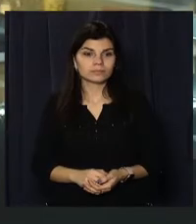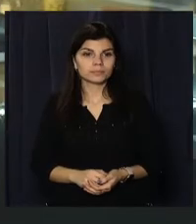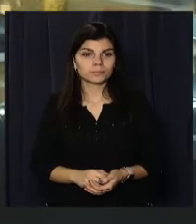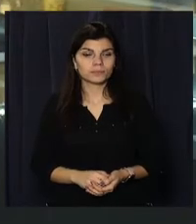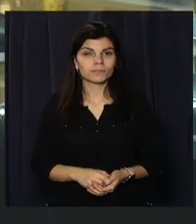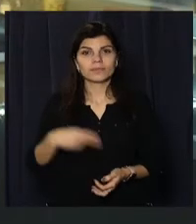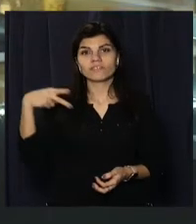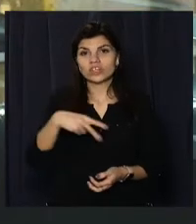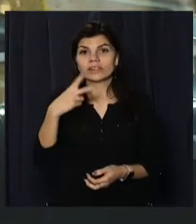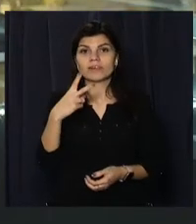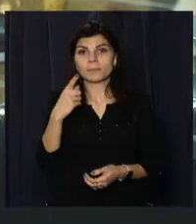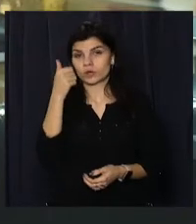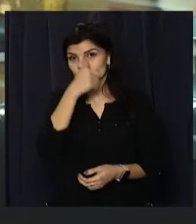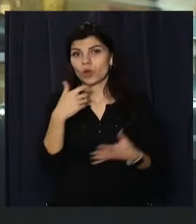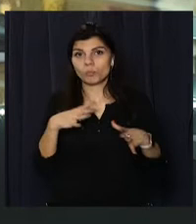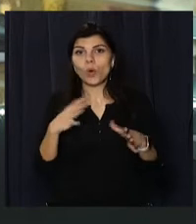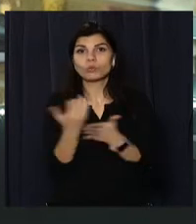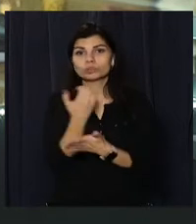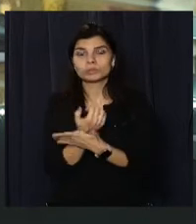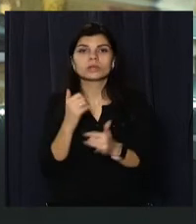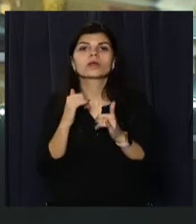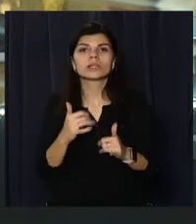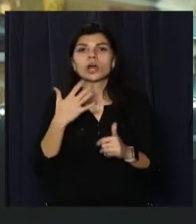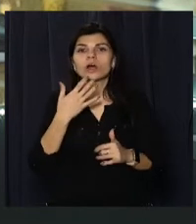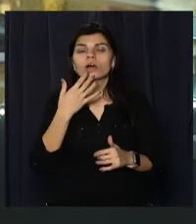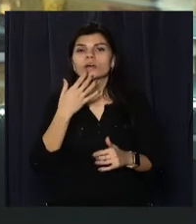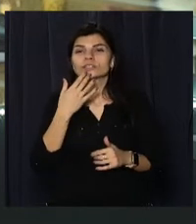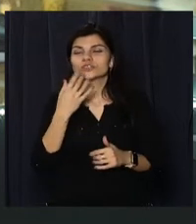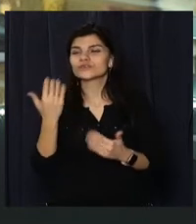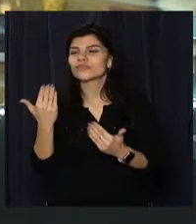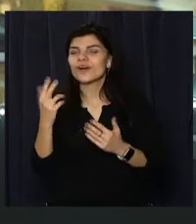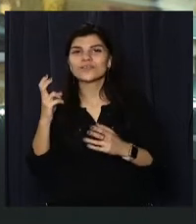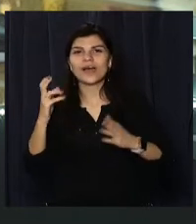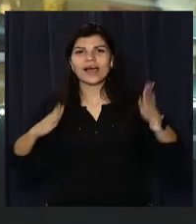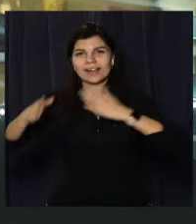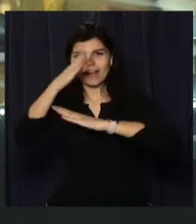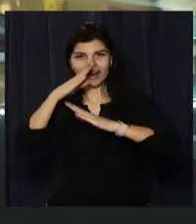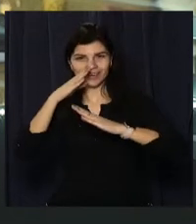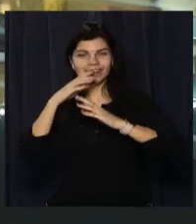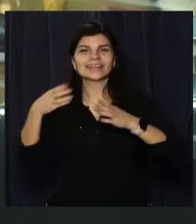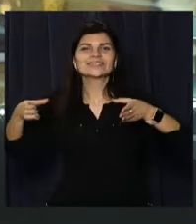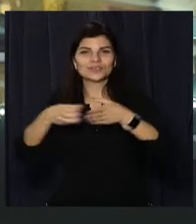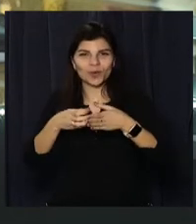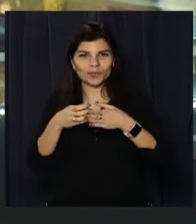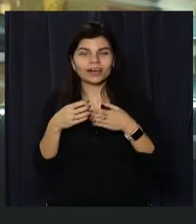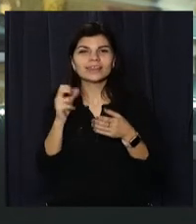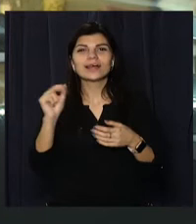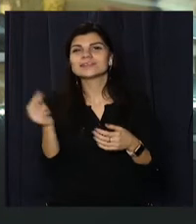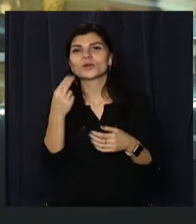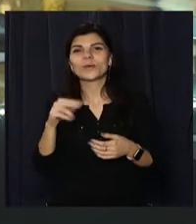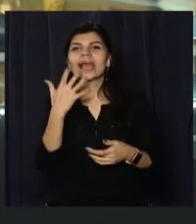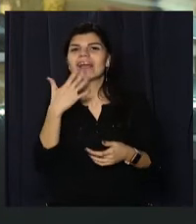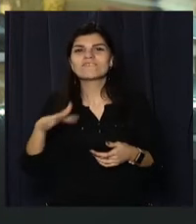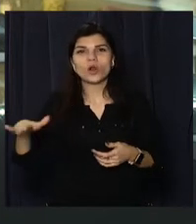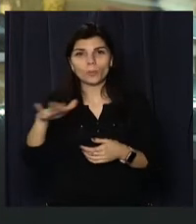2021 рік був успішним для вітчизняних каратистів. Вони стали другими у загальнокомандному заліку на чемпіонаті